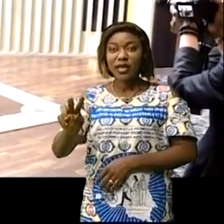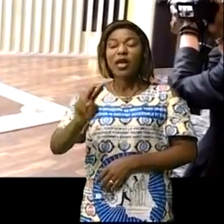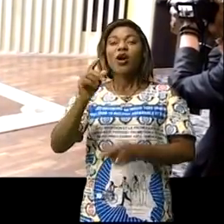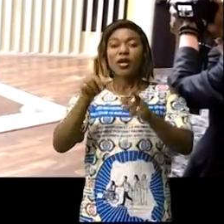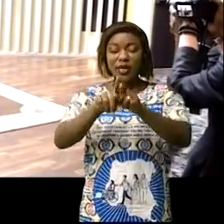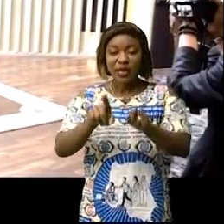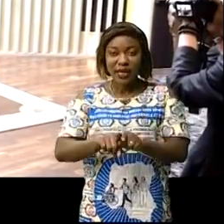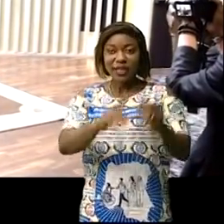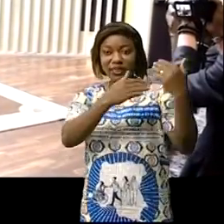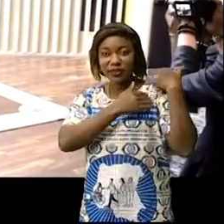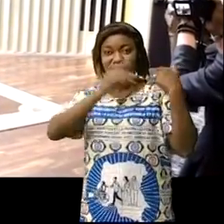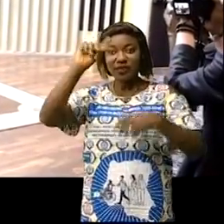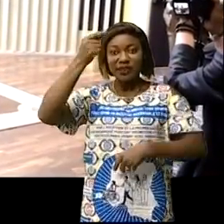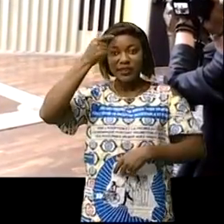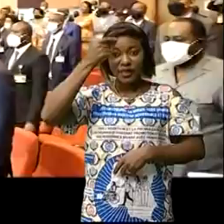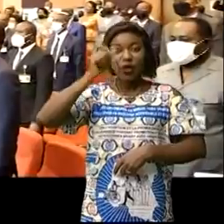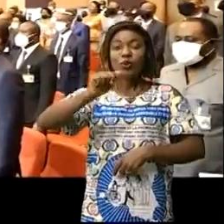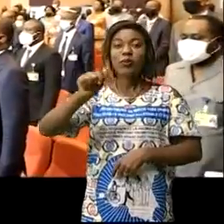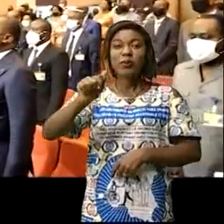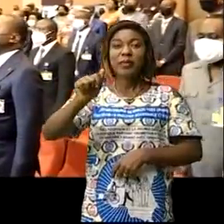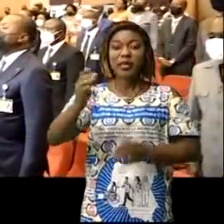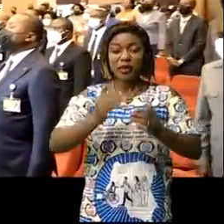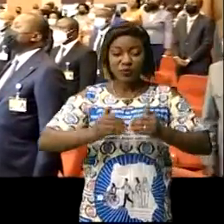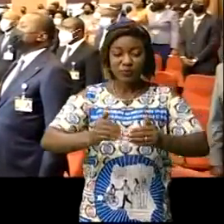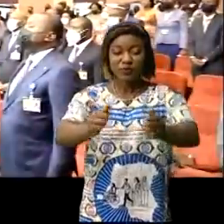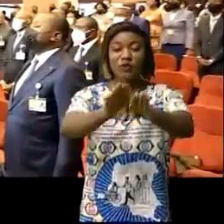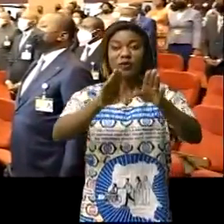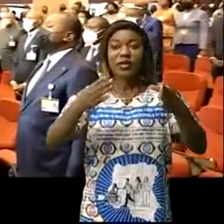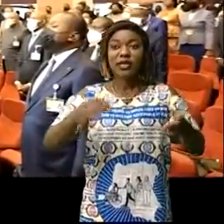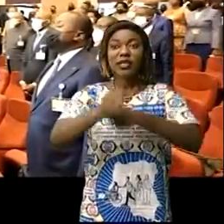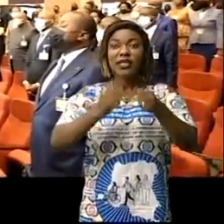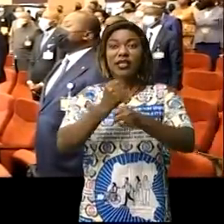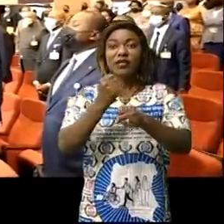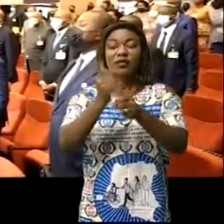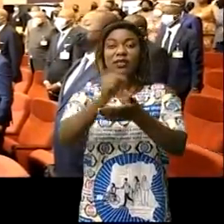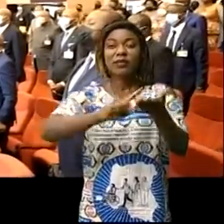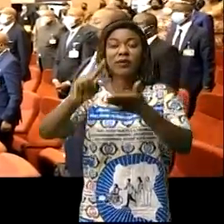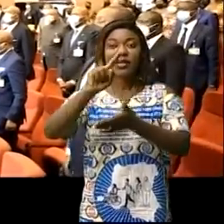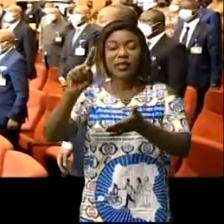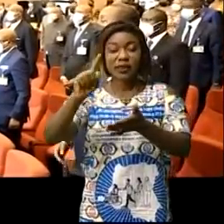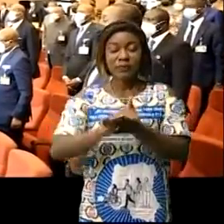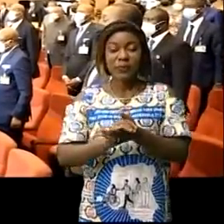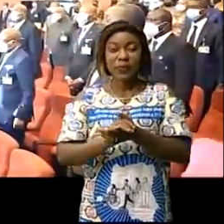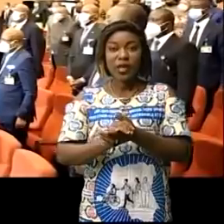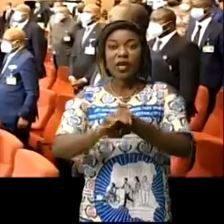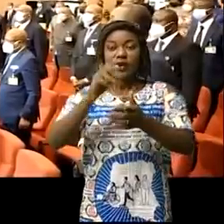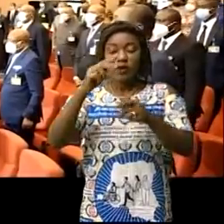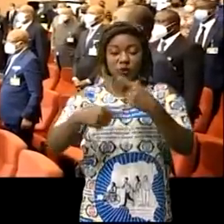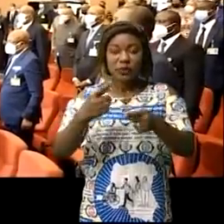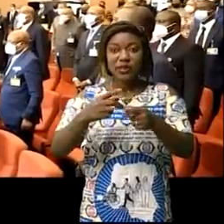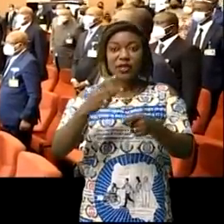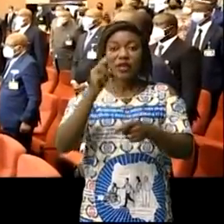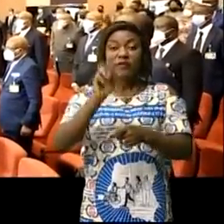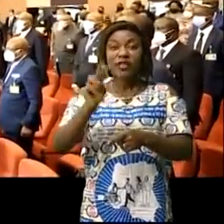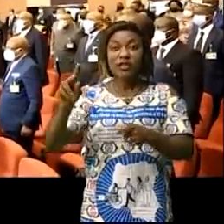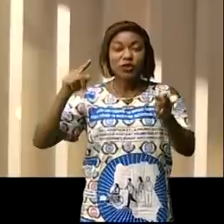chef de l'État, Félix-Antoine Tissé-Kédi-Chulombo, a procédé à l'ouverture des travaux de ce séminaire des 72 heures, soit du 22 au 24